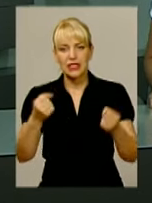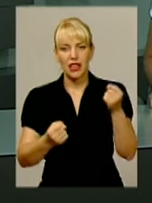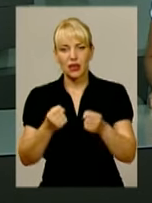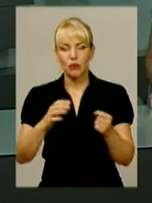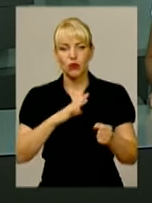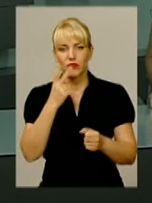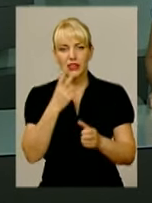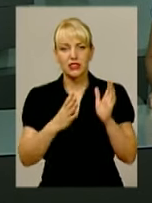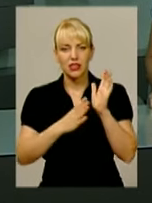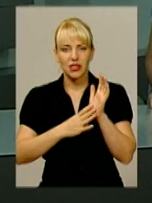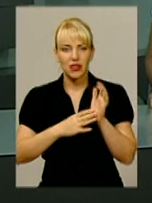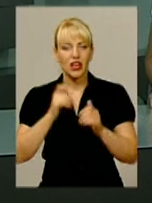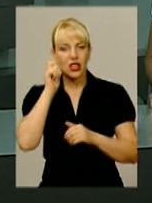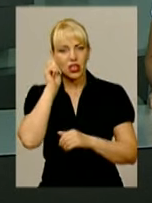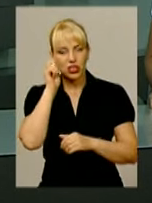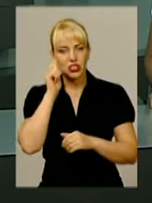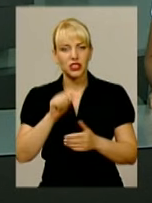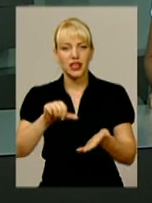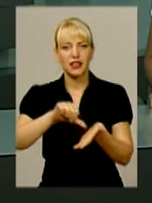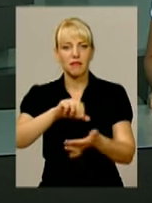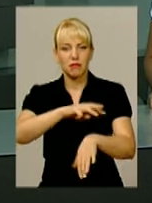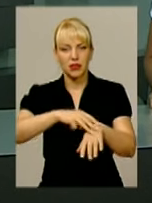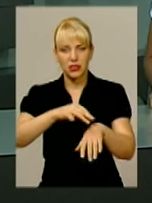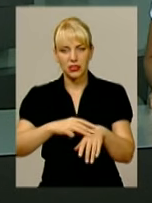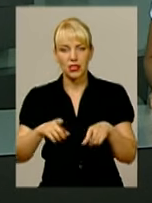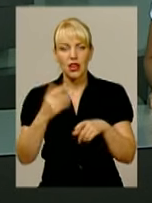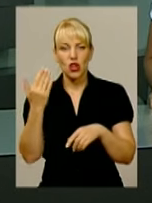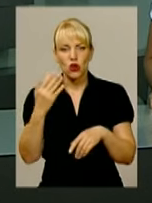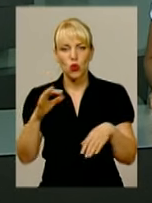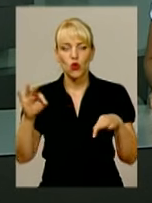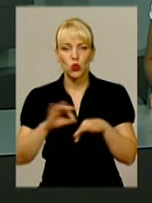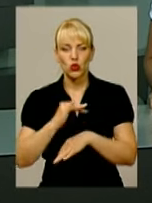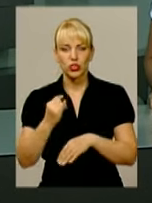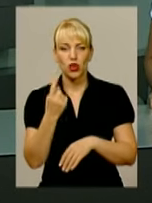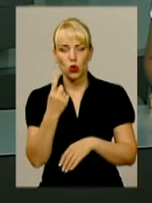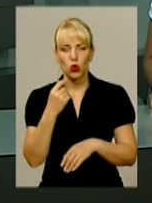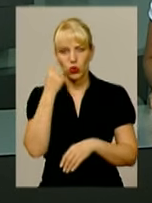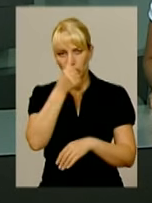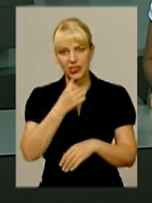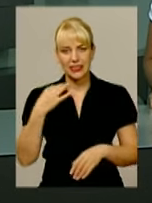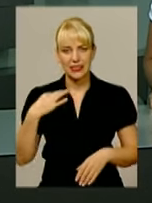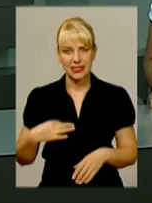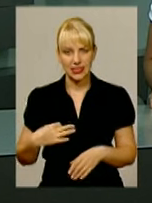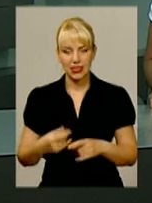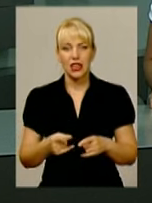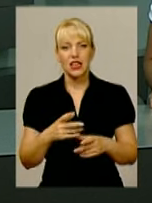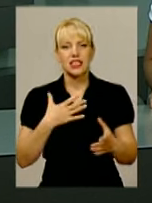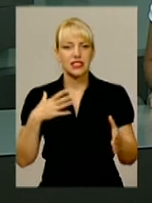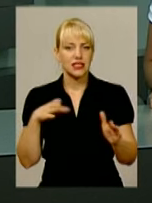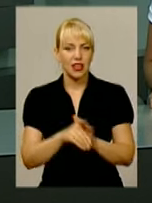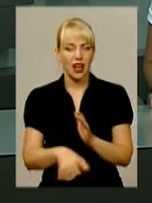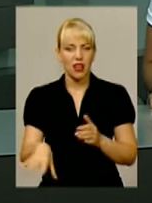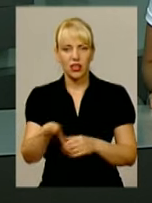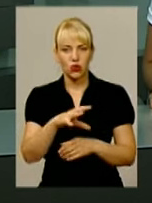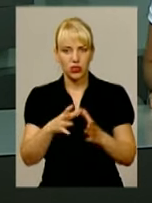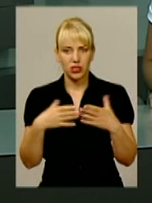29-річний місцевий дільничний інспектор. Він, також його дружина та однорічний син загинули. Після аварії кузов ВАЗу був